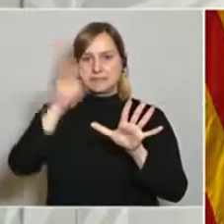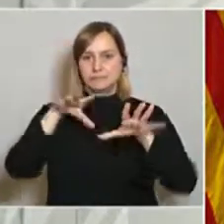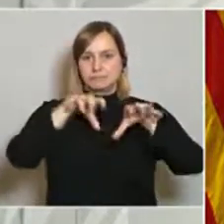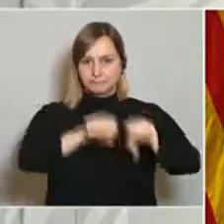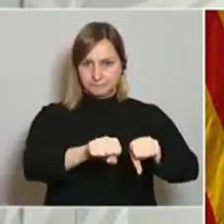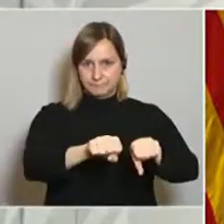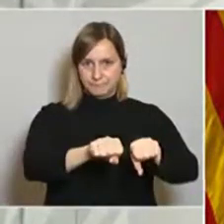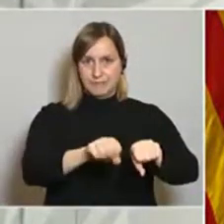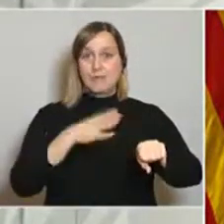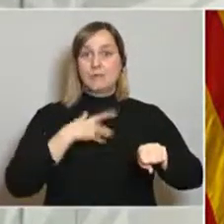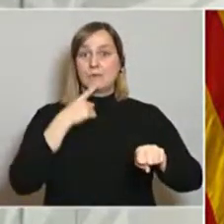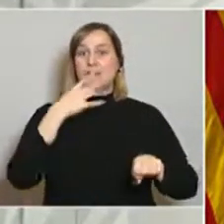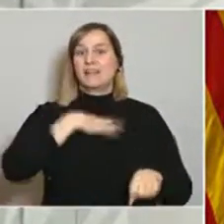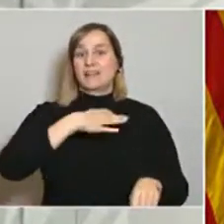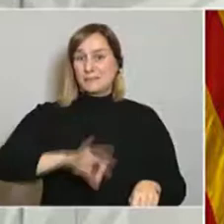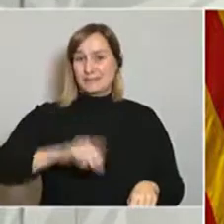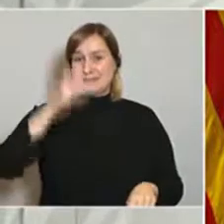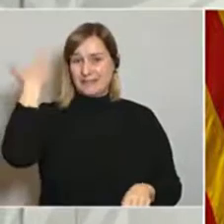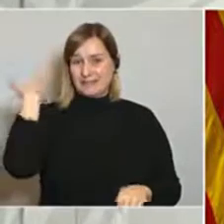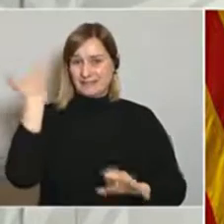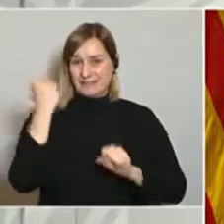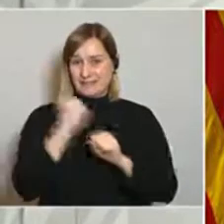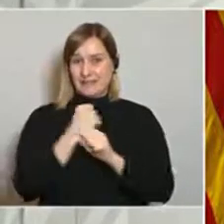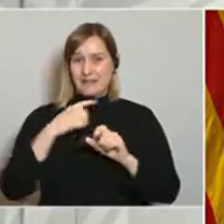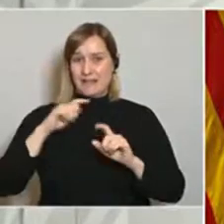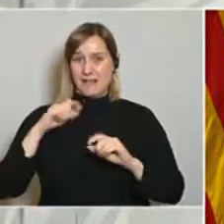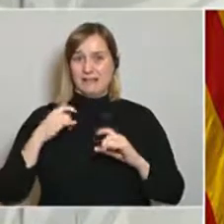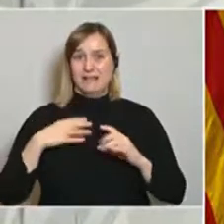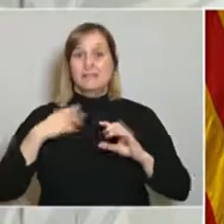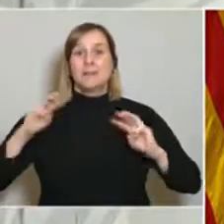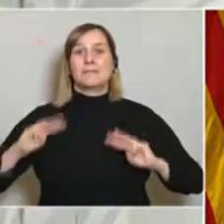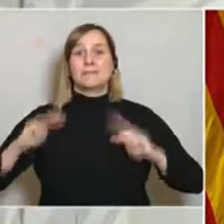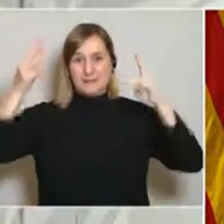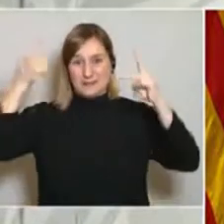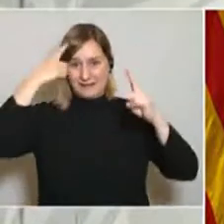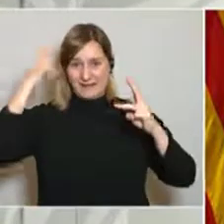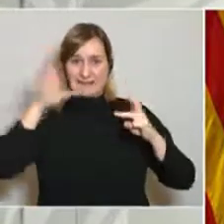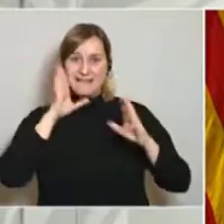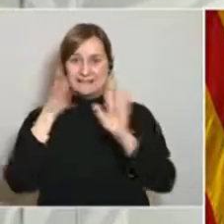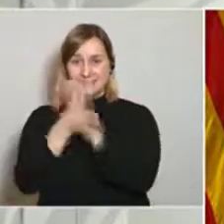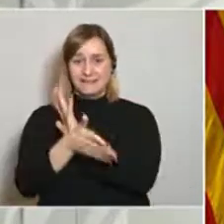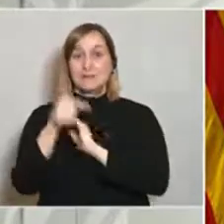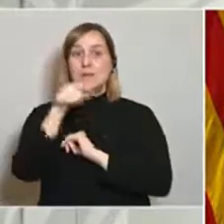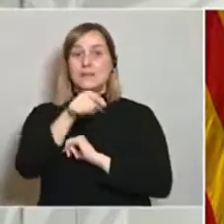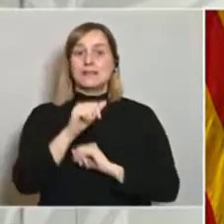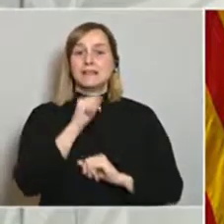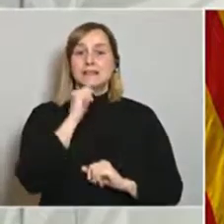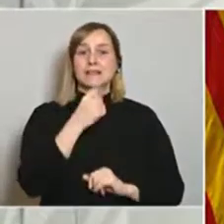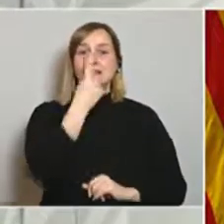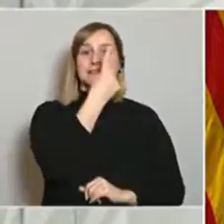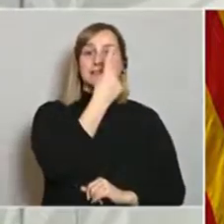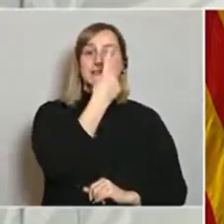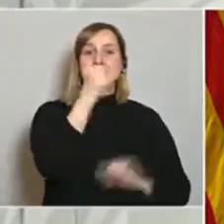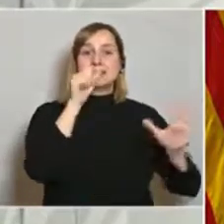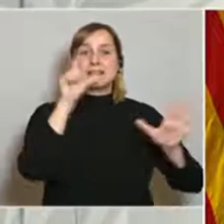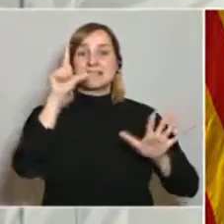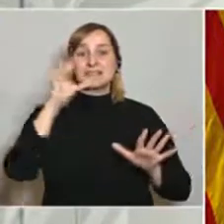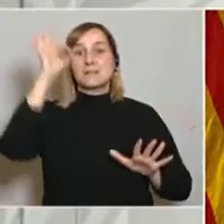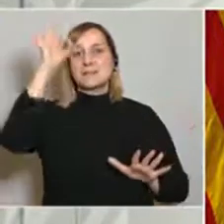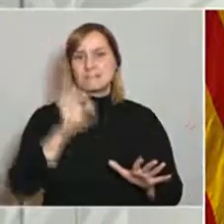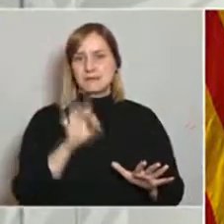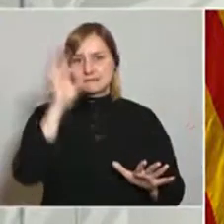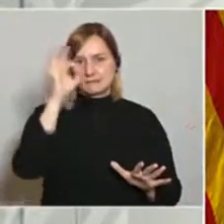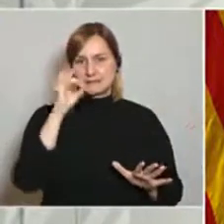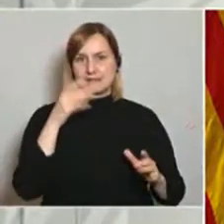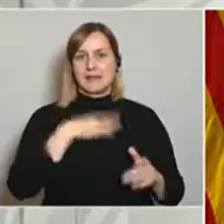aquesta capacitat que hem aconseguit triplicar. I això vol dir també que és un 167% de la capacitat de